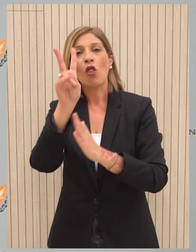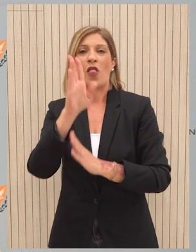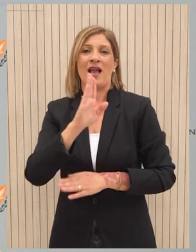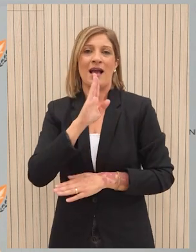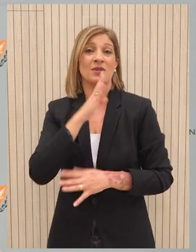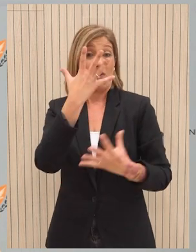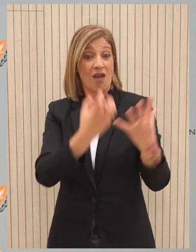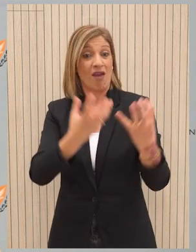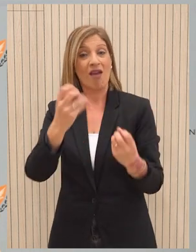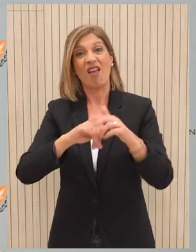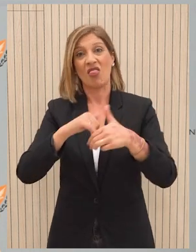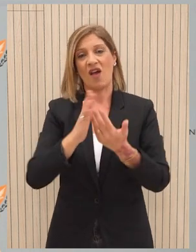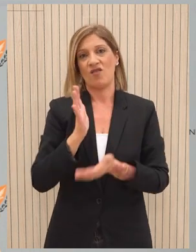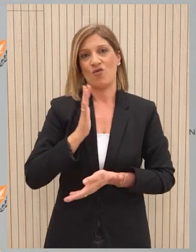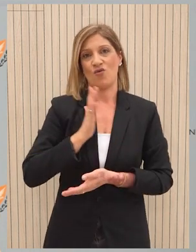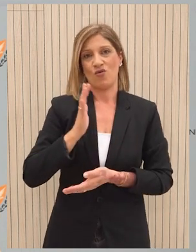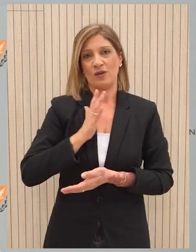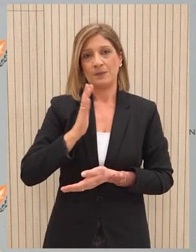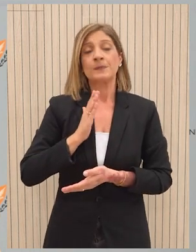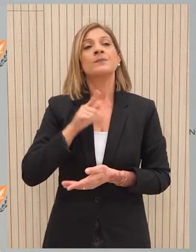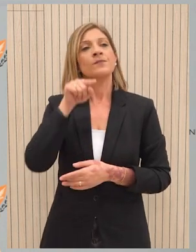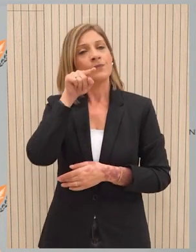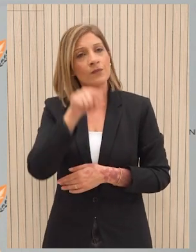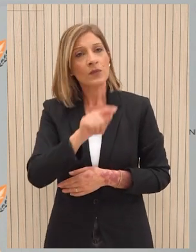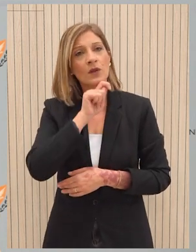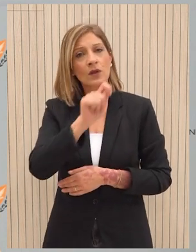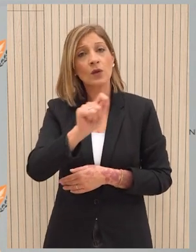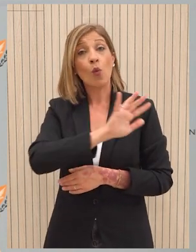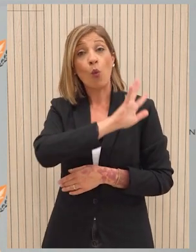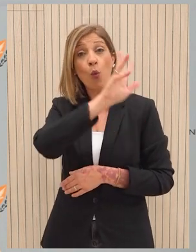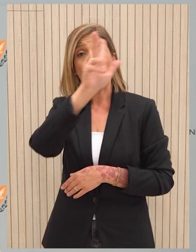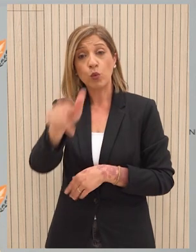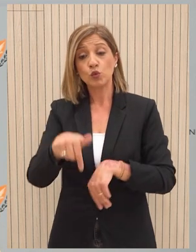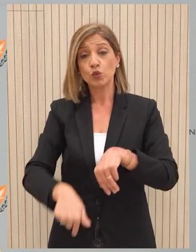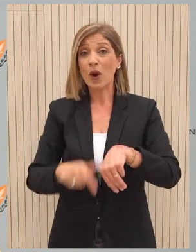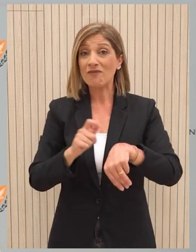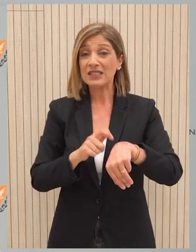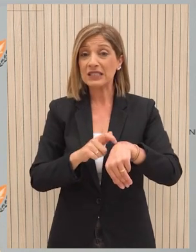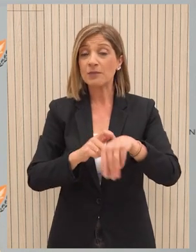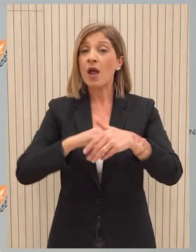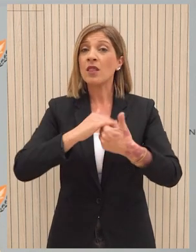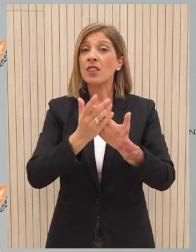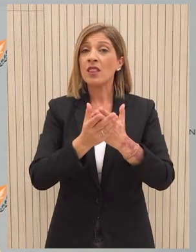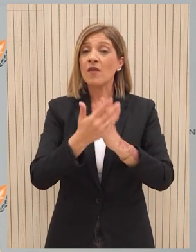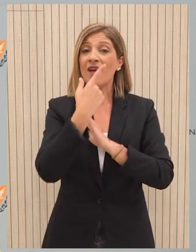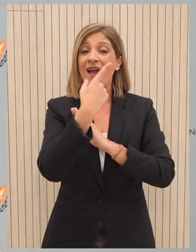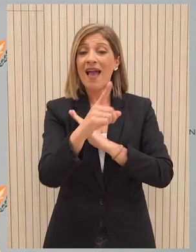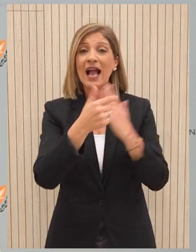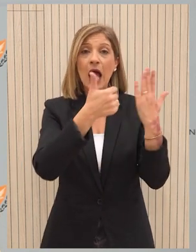ενδιαφέροντος που έχουν εκδηλώσει οι συμπολίτες μας. Ενδεικτικά, αναφέρεται ότι μέχρι αυτή την στιγμή έχουν εκδηλώσει ενδιαφέρον